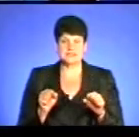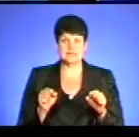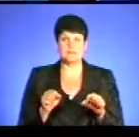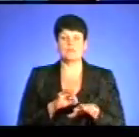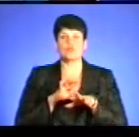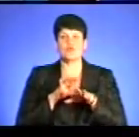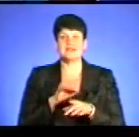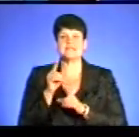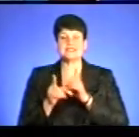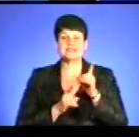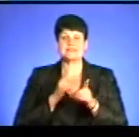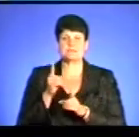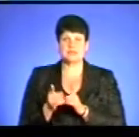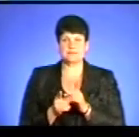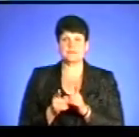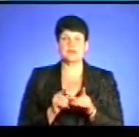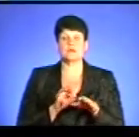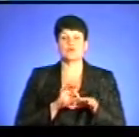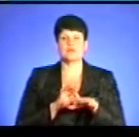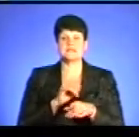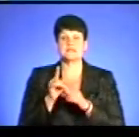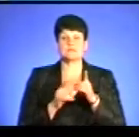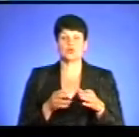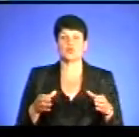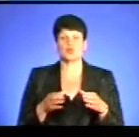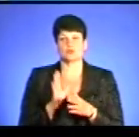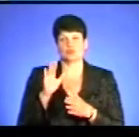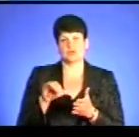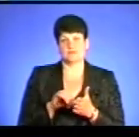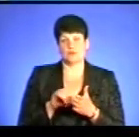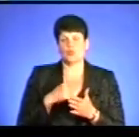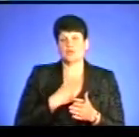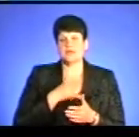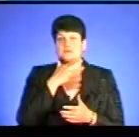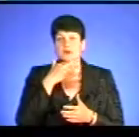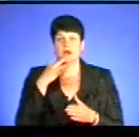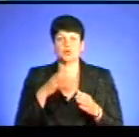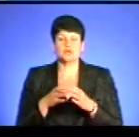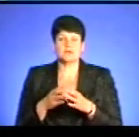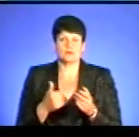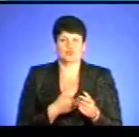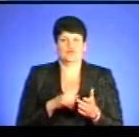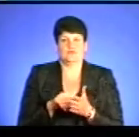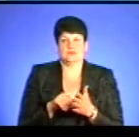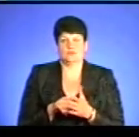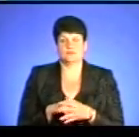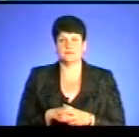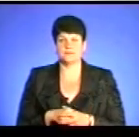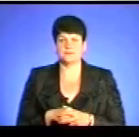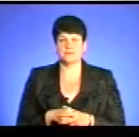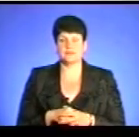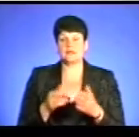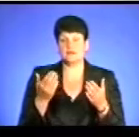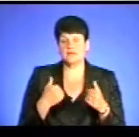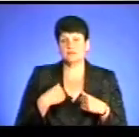-таки провести зміну і провести заміну гурту, який буде виступати. У нас багато гуртів, який може виступати. Не гірше, а може краще. Ну, давайте